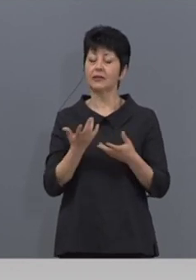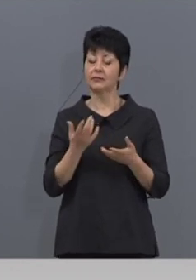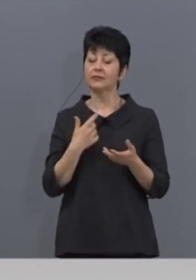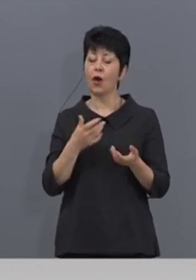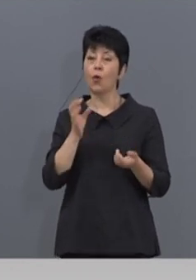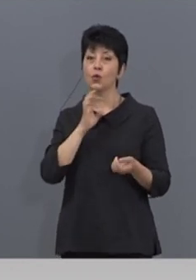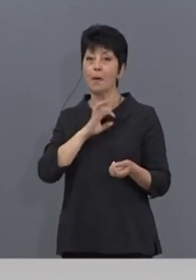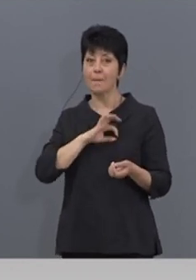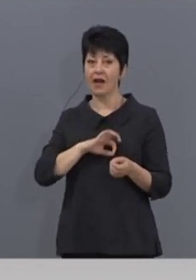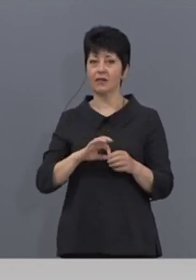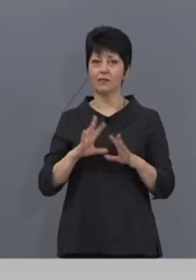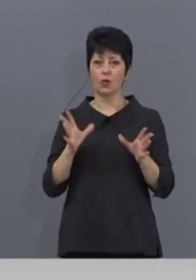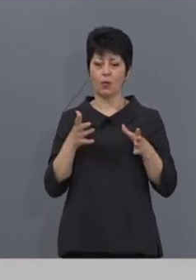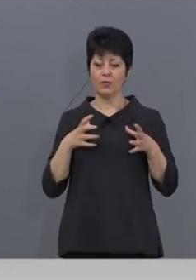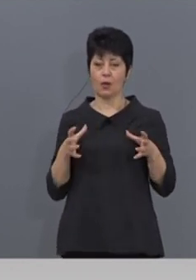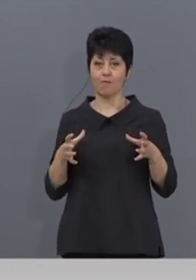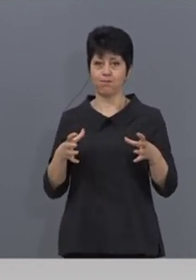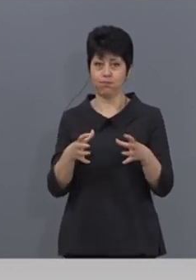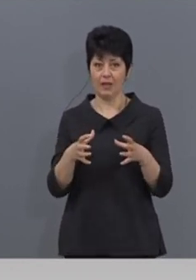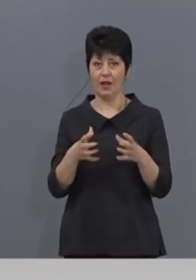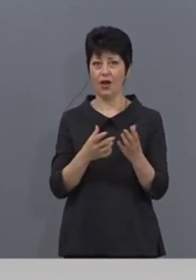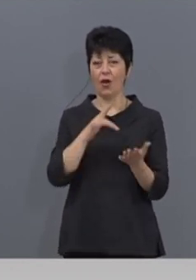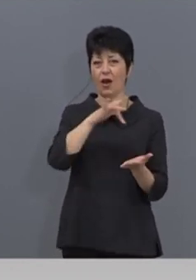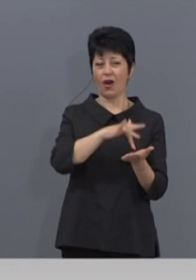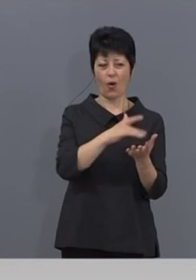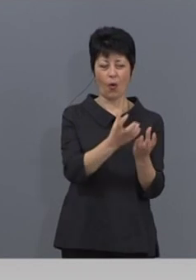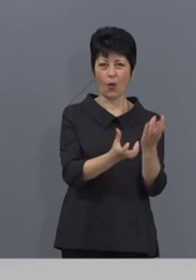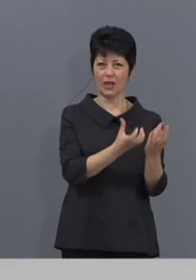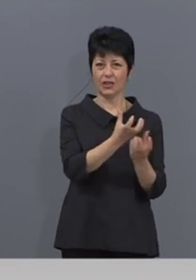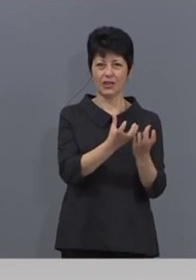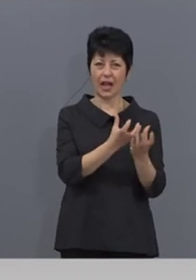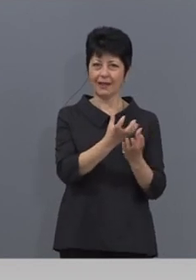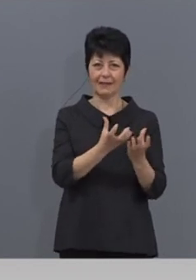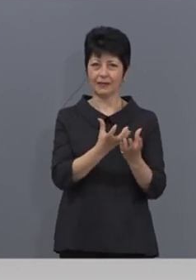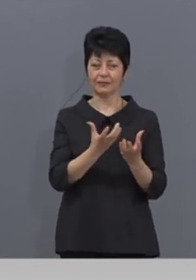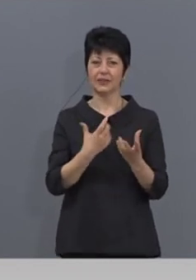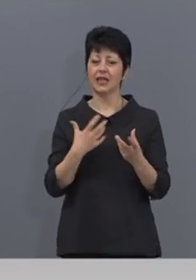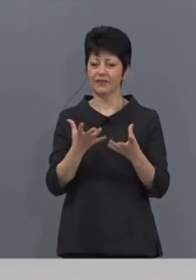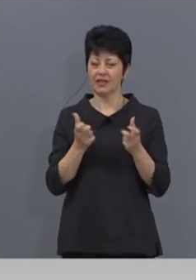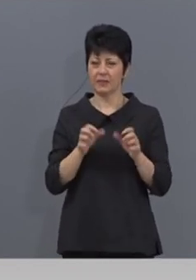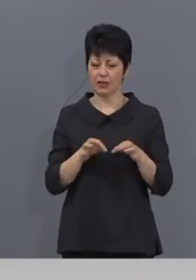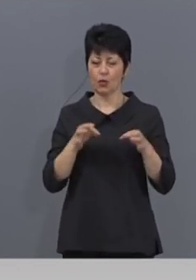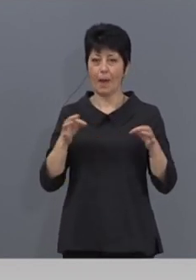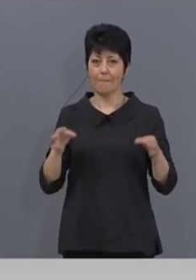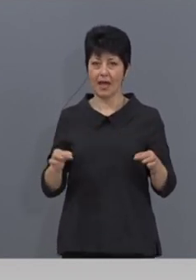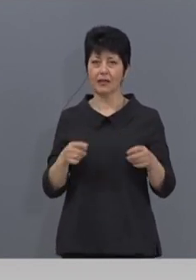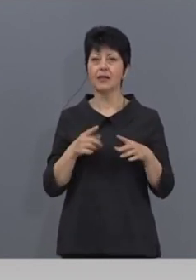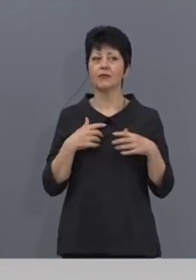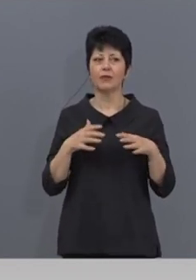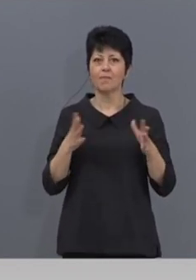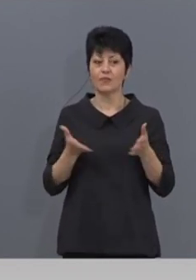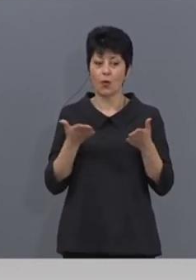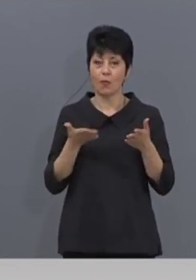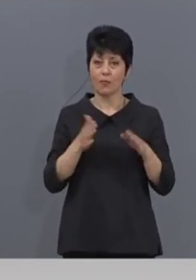локализираме огнищата, които възникват и предприетите мерки водят до много бързо потушаване